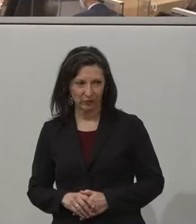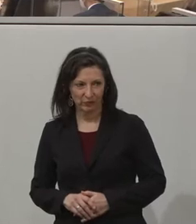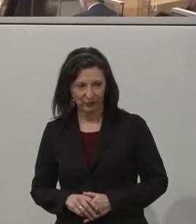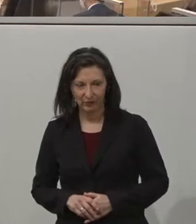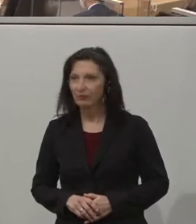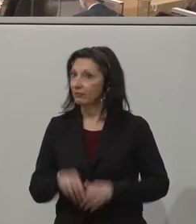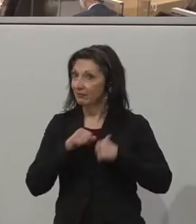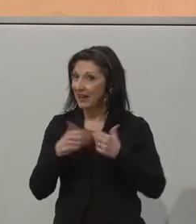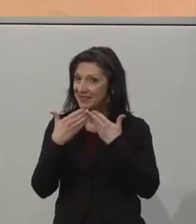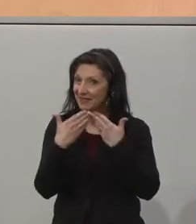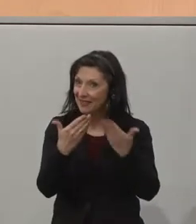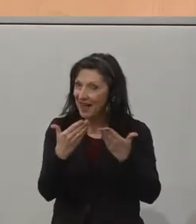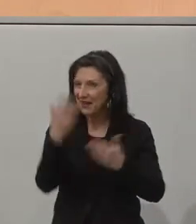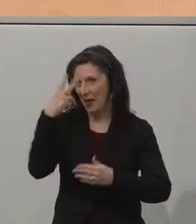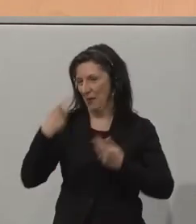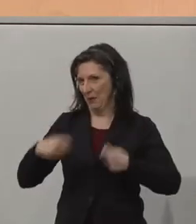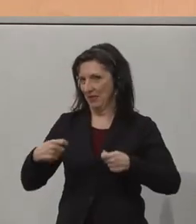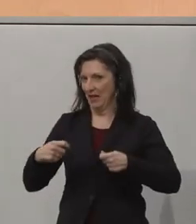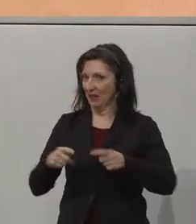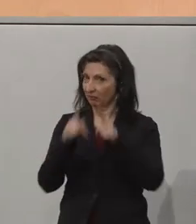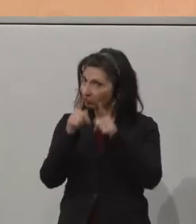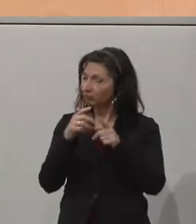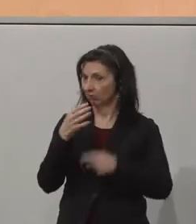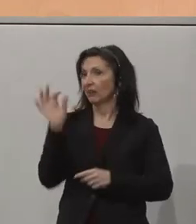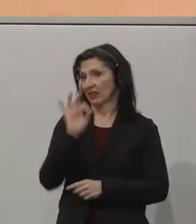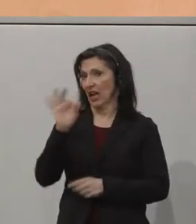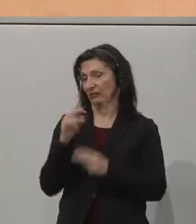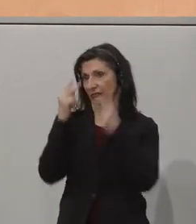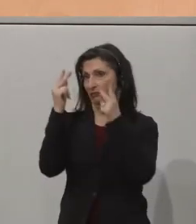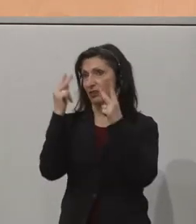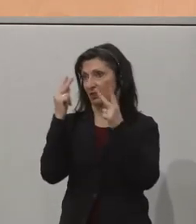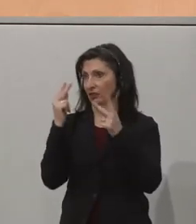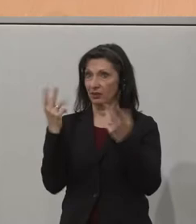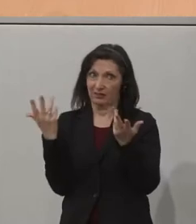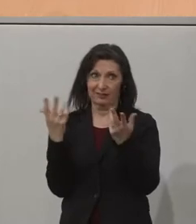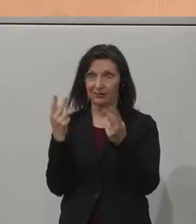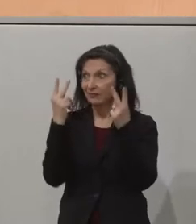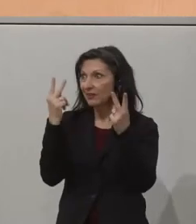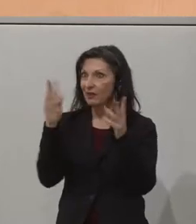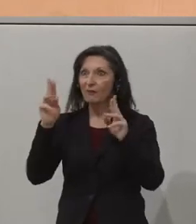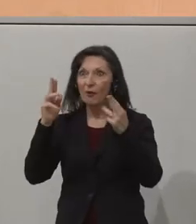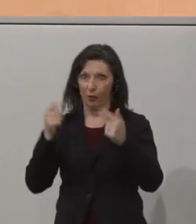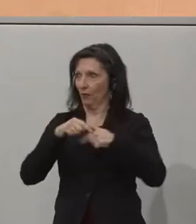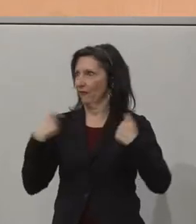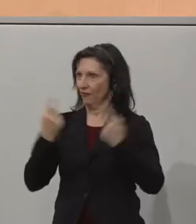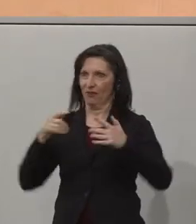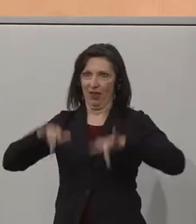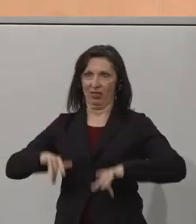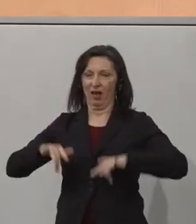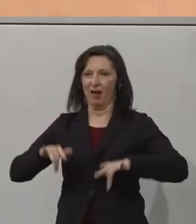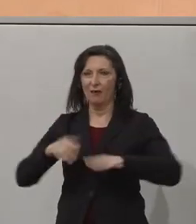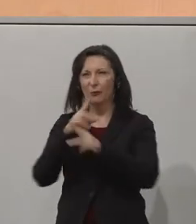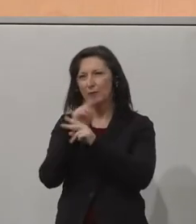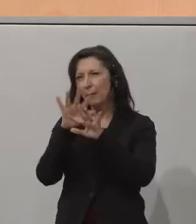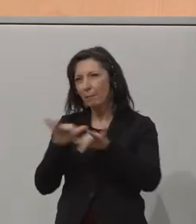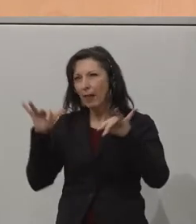Herzlichen Dank, Herr Präsident. Es ist ein wichtiges Zeichen, dass wir hier sein dürfen und dass sich das österreichische Parlament dieser Thematik